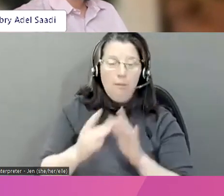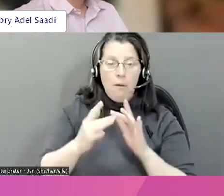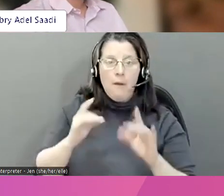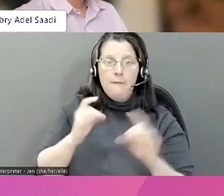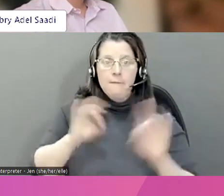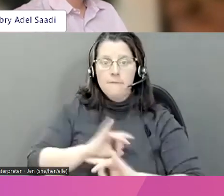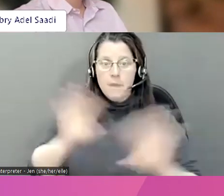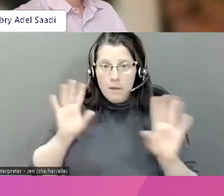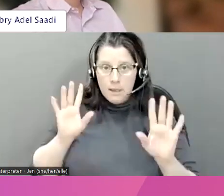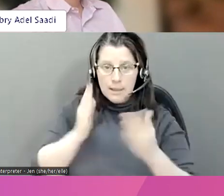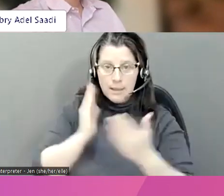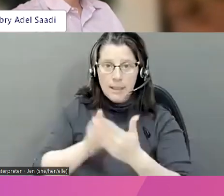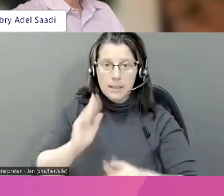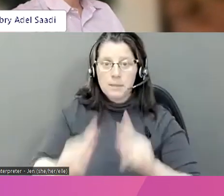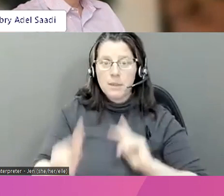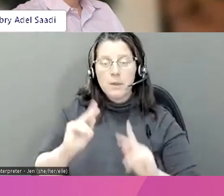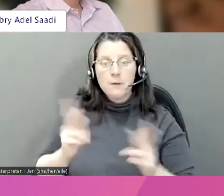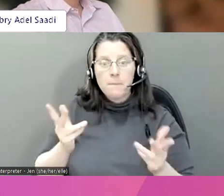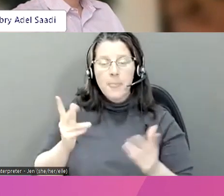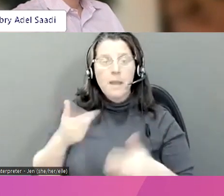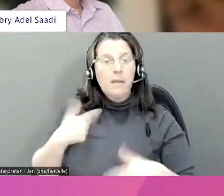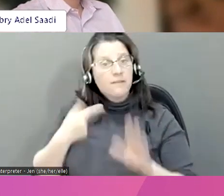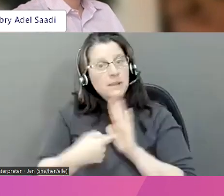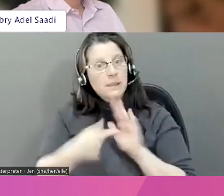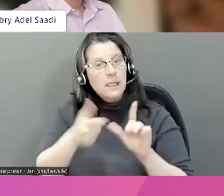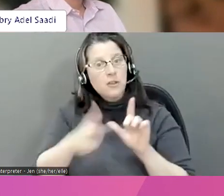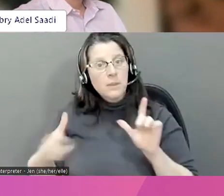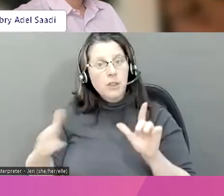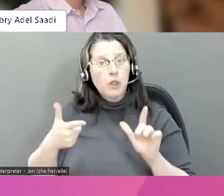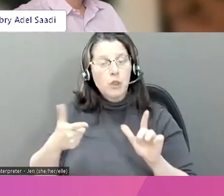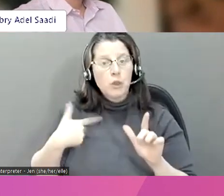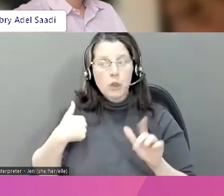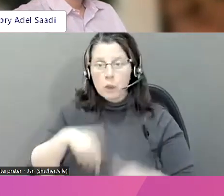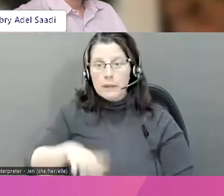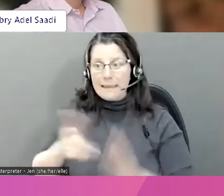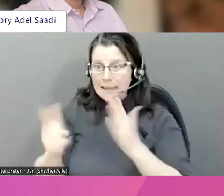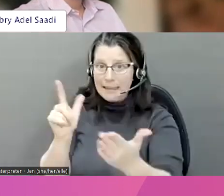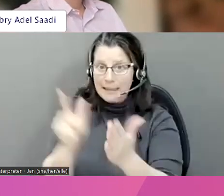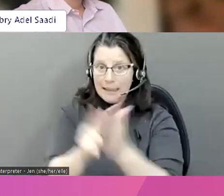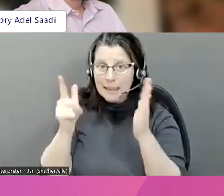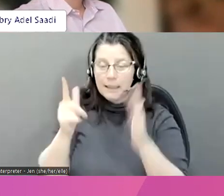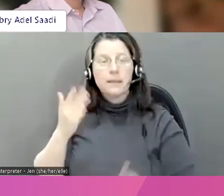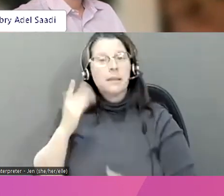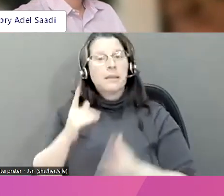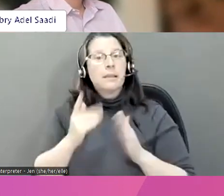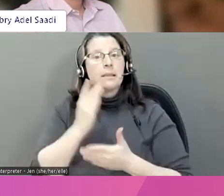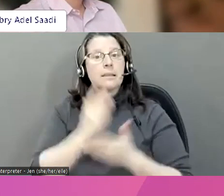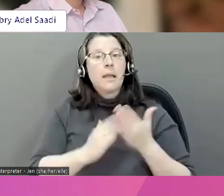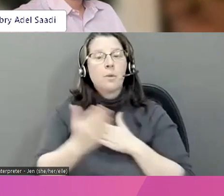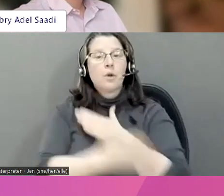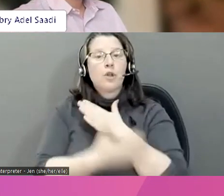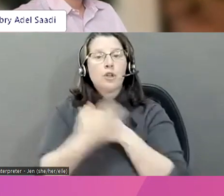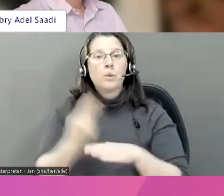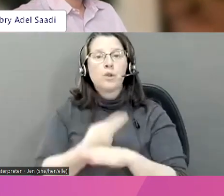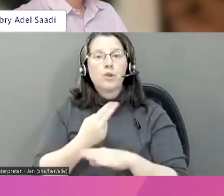violence d'État qui sera commise envers les peuples. Par exemple, dans certains pays, ils vont utiliser